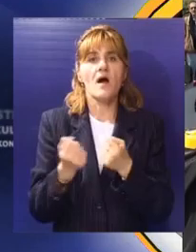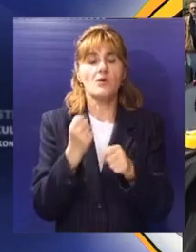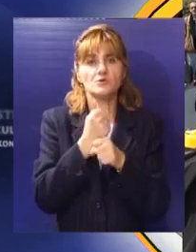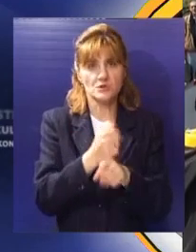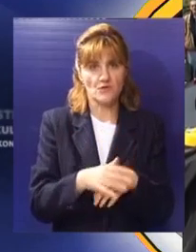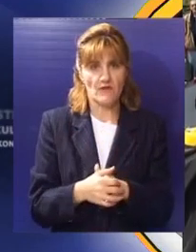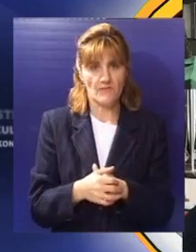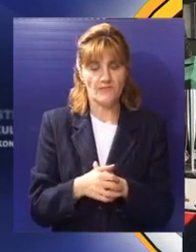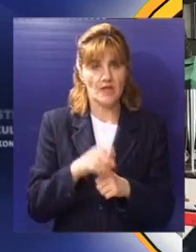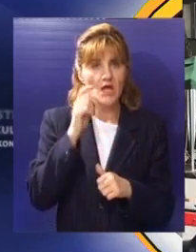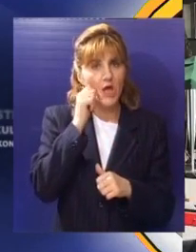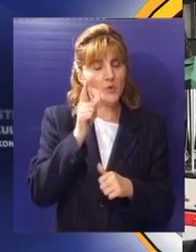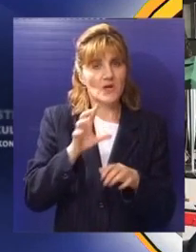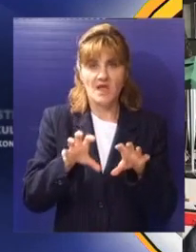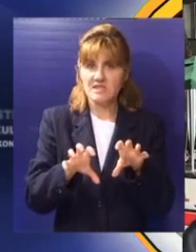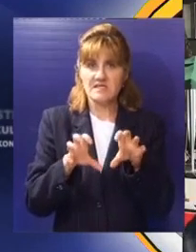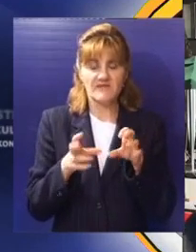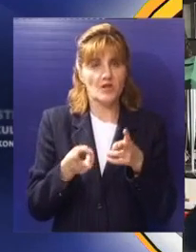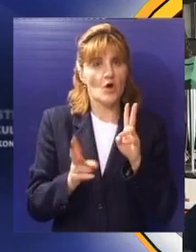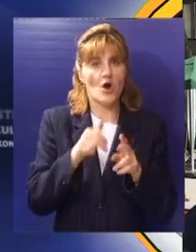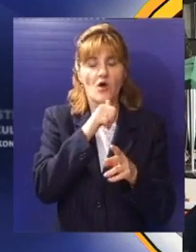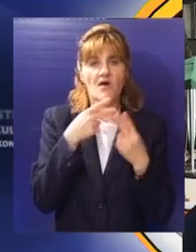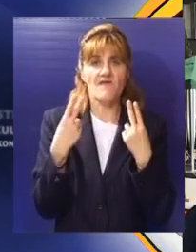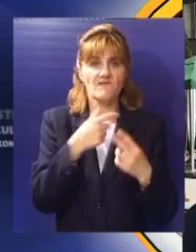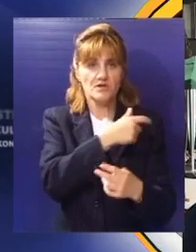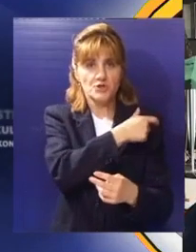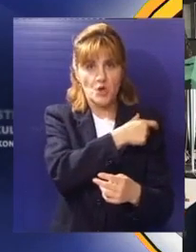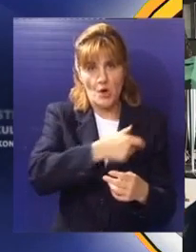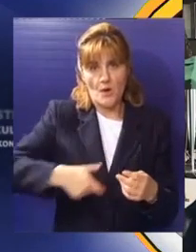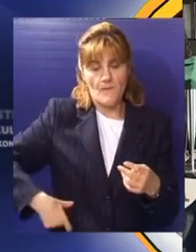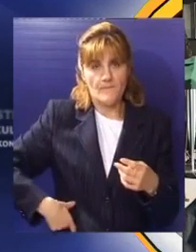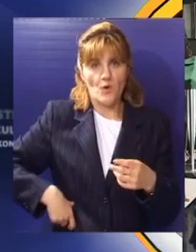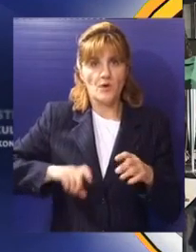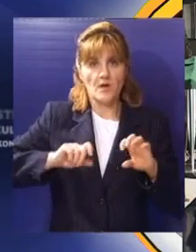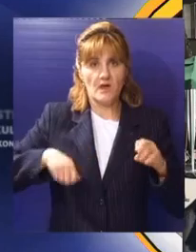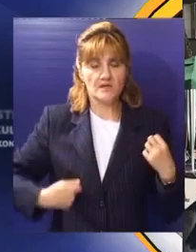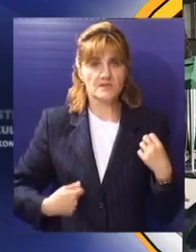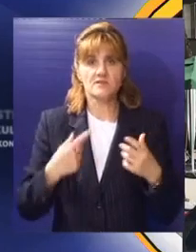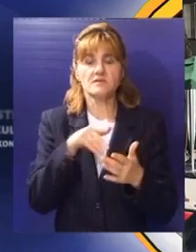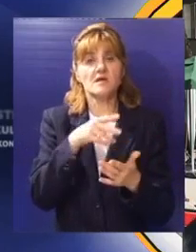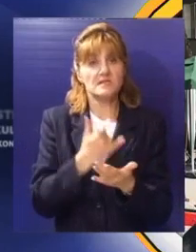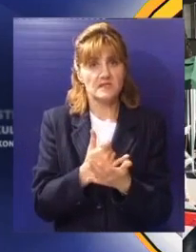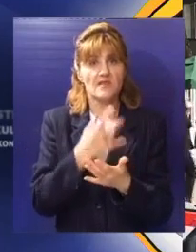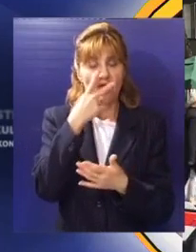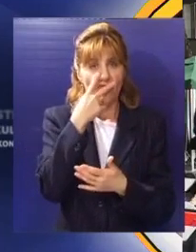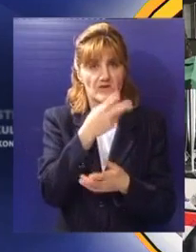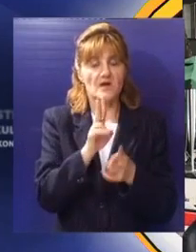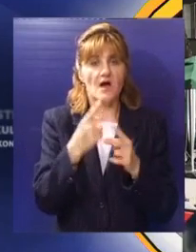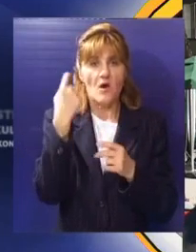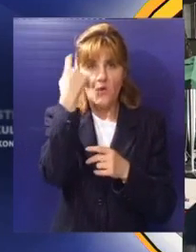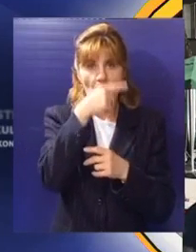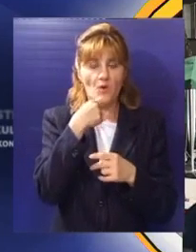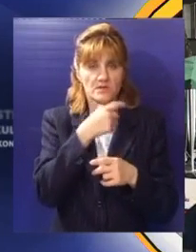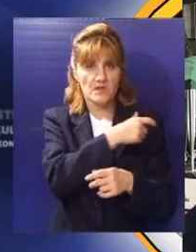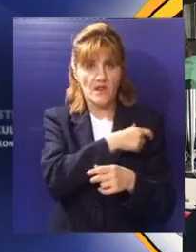vozilom. Obično ljudi nisu svesni koliko mnogo pomaže u sigurnostni pojaz. To će imati danas prilike da vidi na našem simulatoru černog sudara